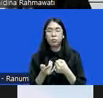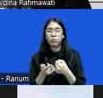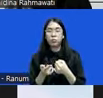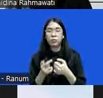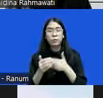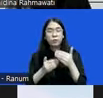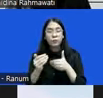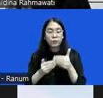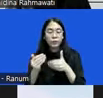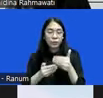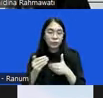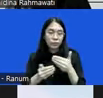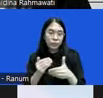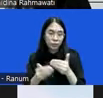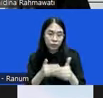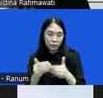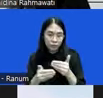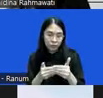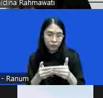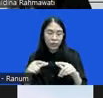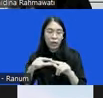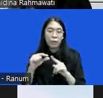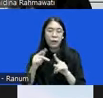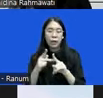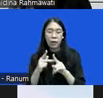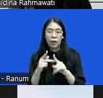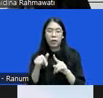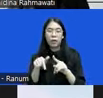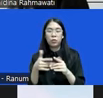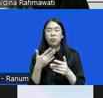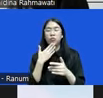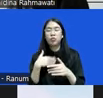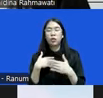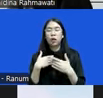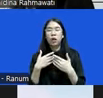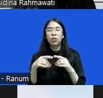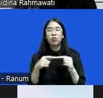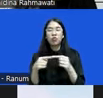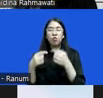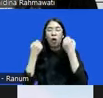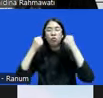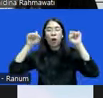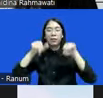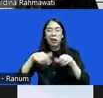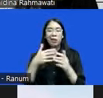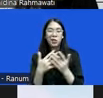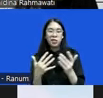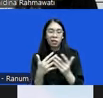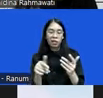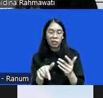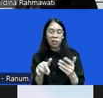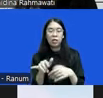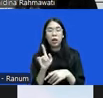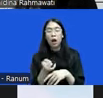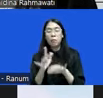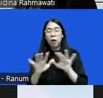dijalankan oleh apatmeningah hukum yang mana peratmenah hukum punya relasi kuasa di masyarakat nah apalagi banyak juga praktik keadaan